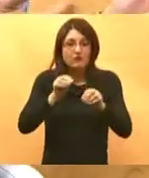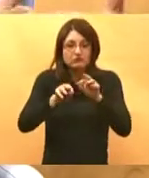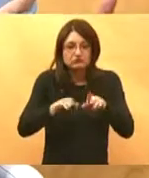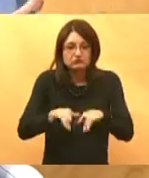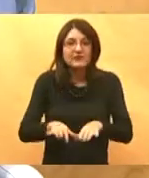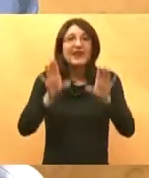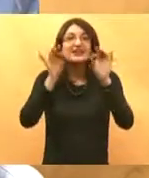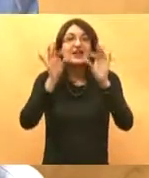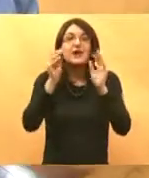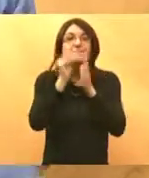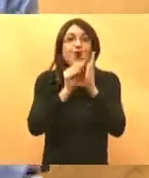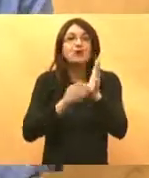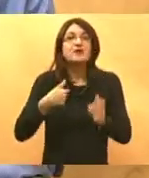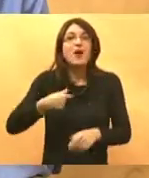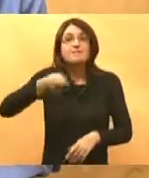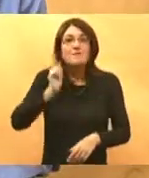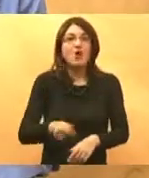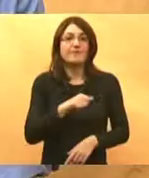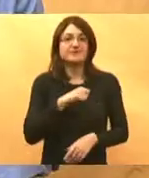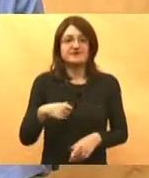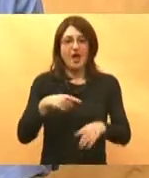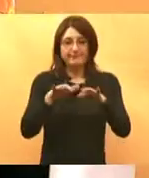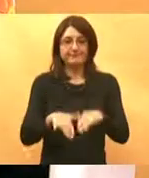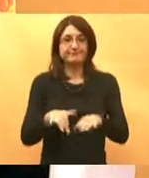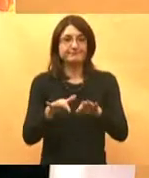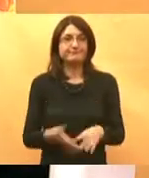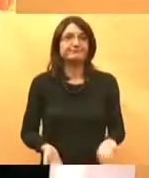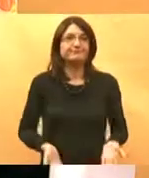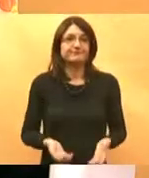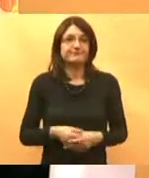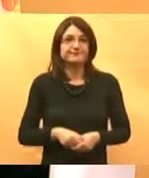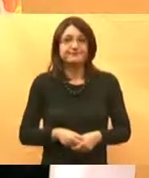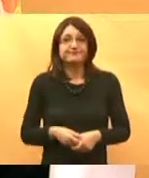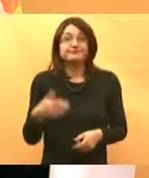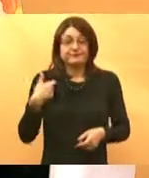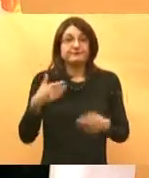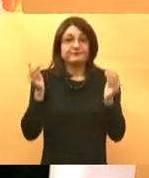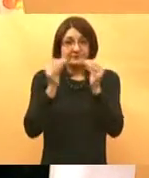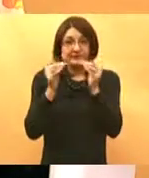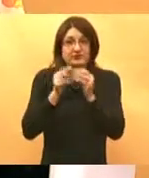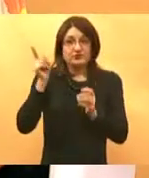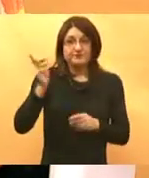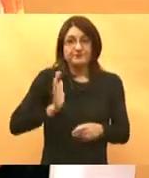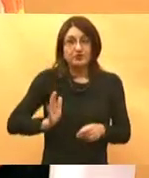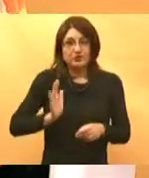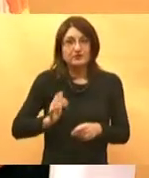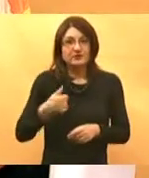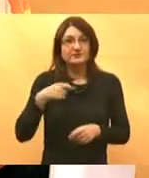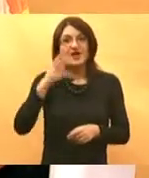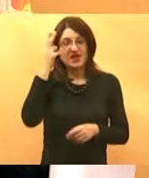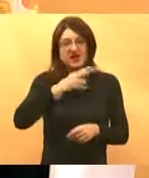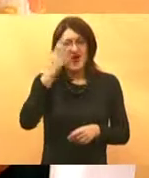sestran niko nego mi. Nažalost. Ali, znači, s gospođom se slažem. Vas, gospođo, zaista razumijem.